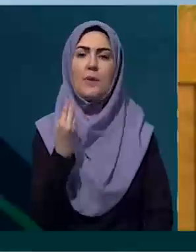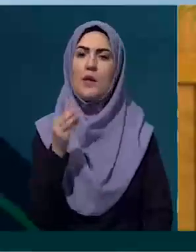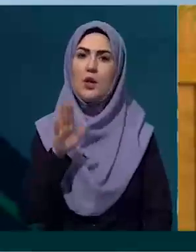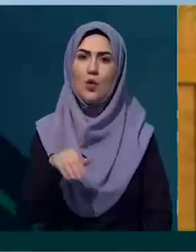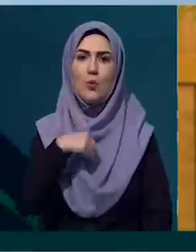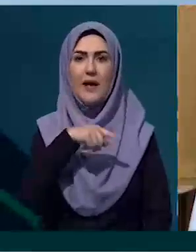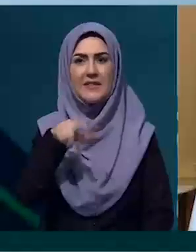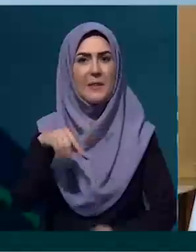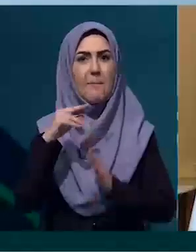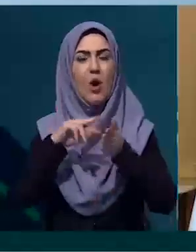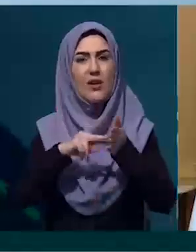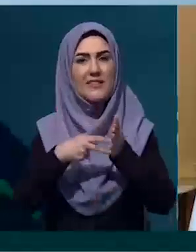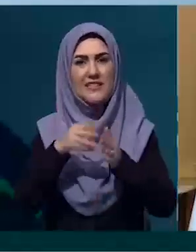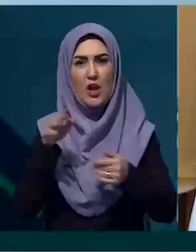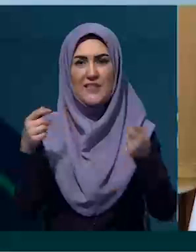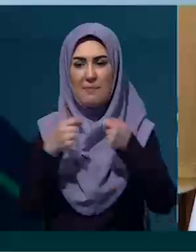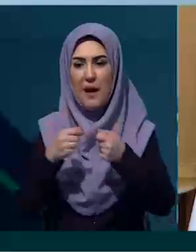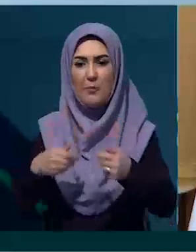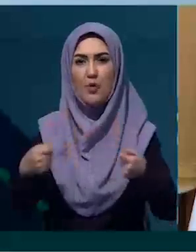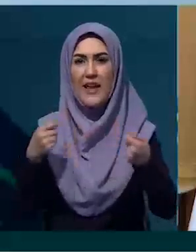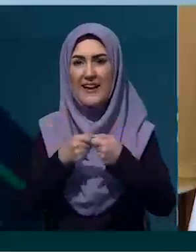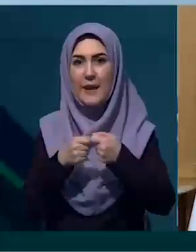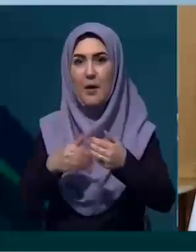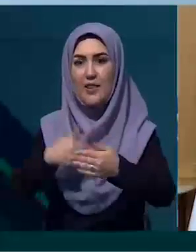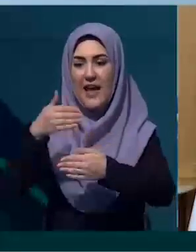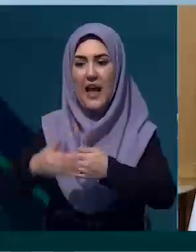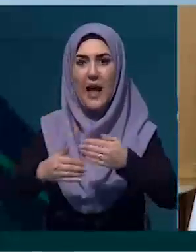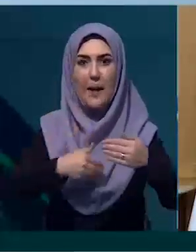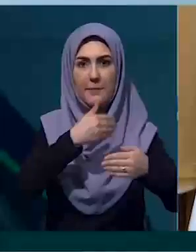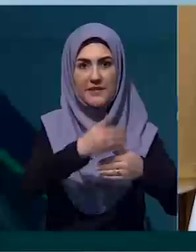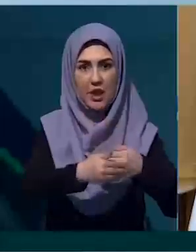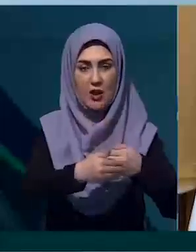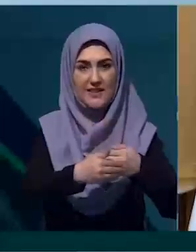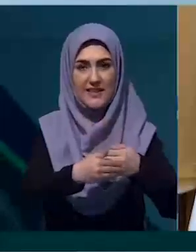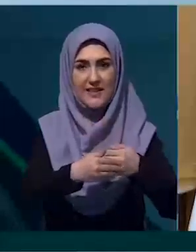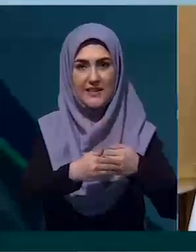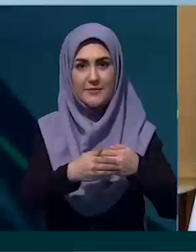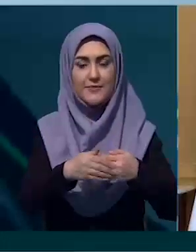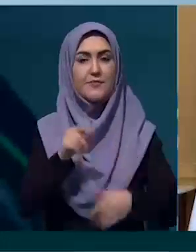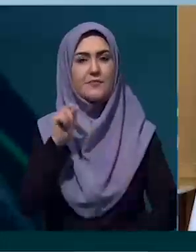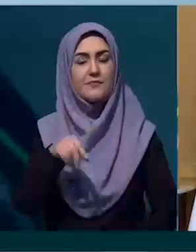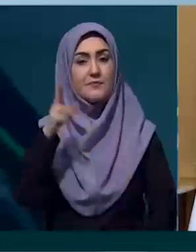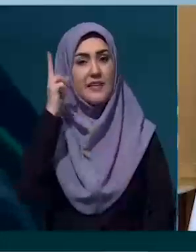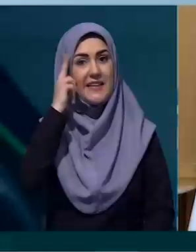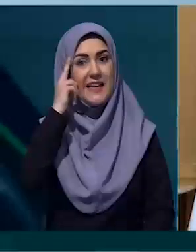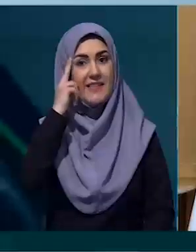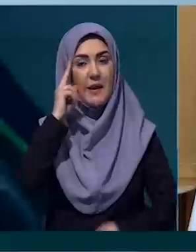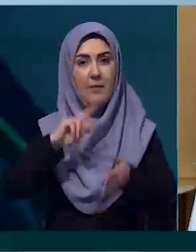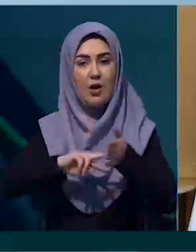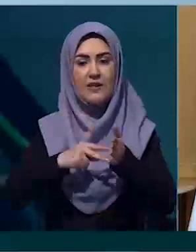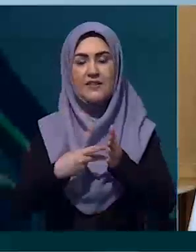همسایگی در گام اول یک اعتماد سیاسی